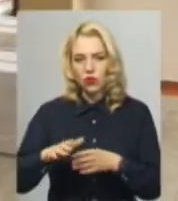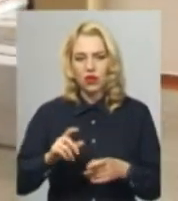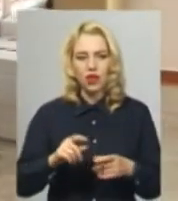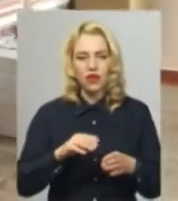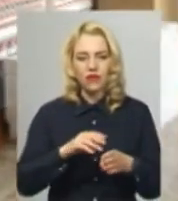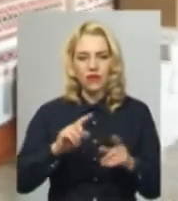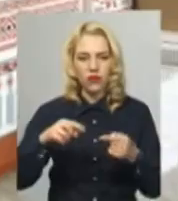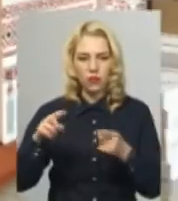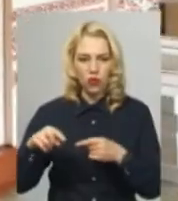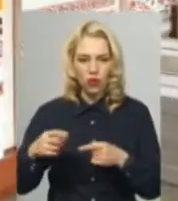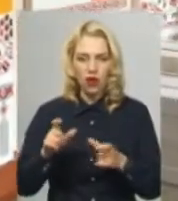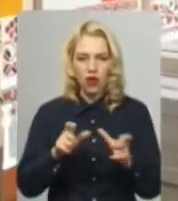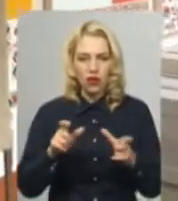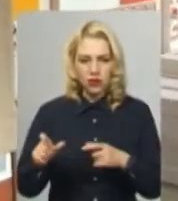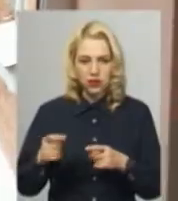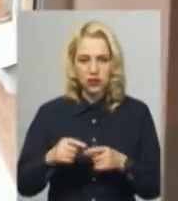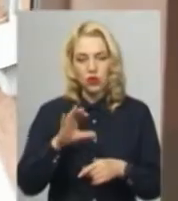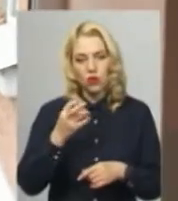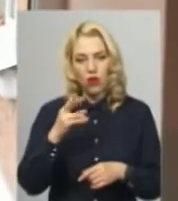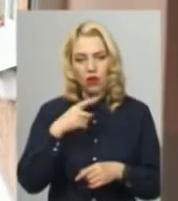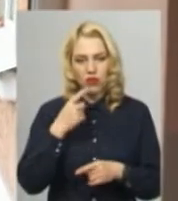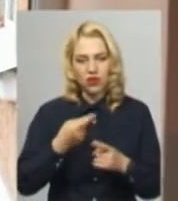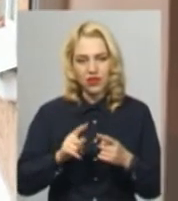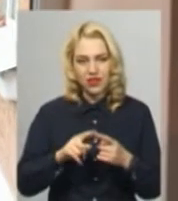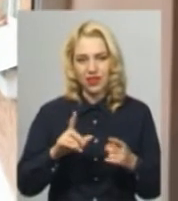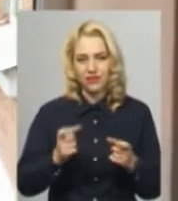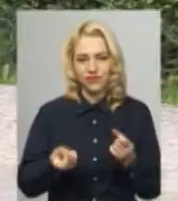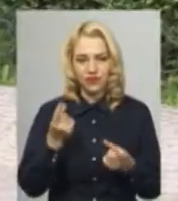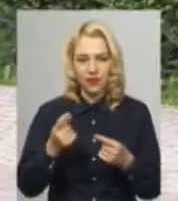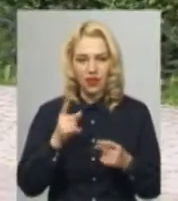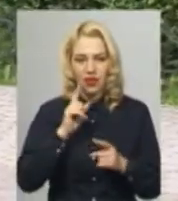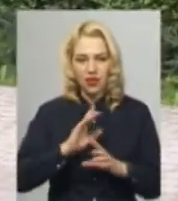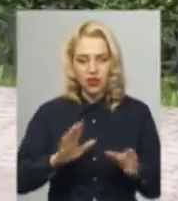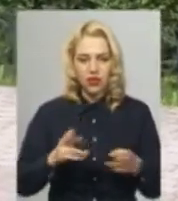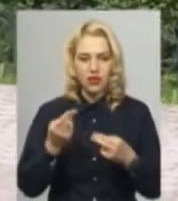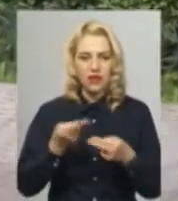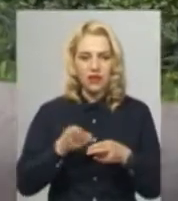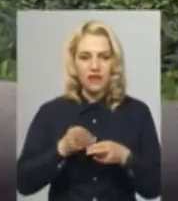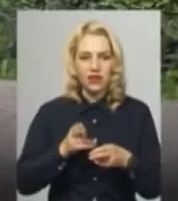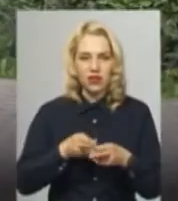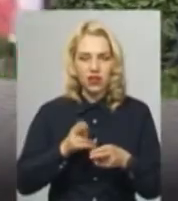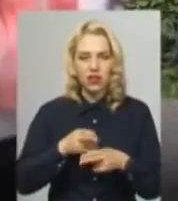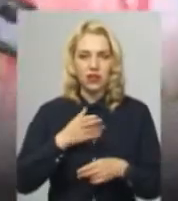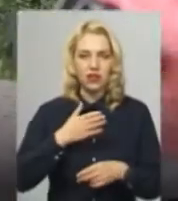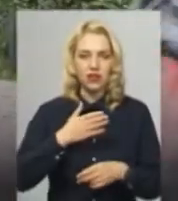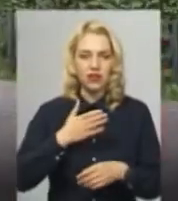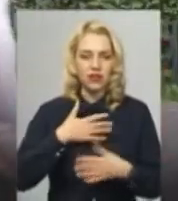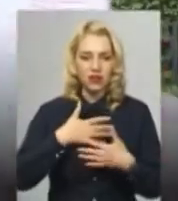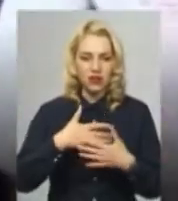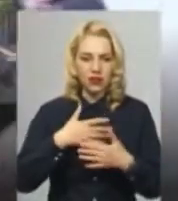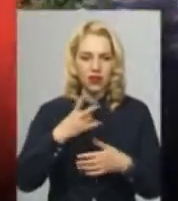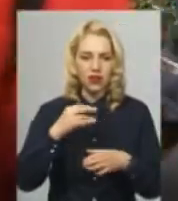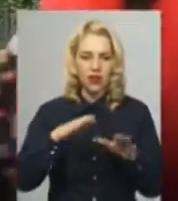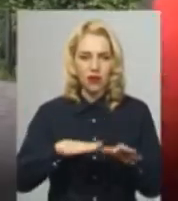'язковий масковий режим. Юлія зізнається, це створювало незручності. Заважає дихати, але на пунктах